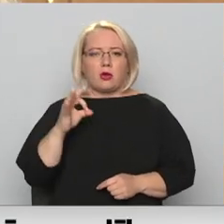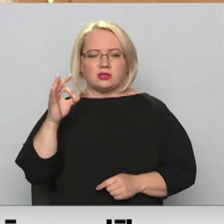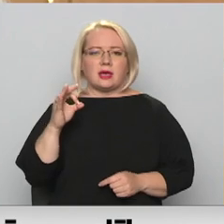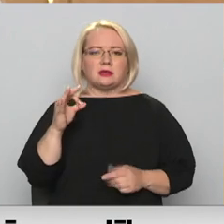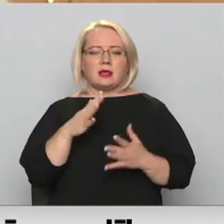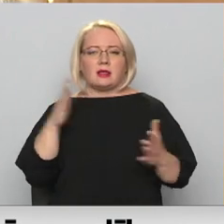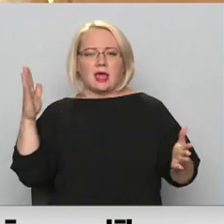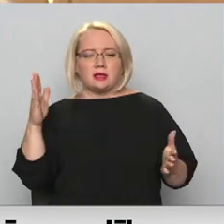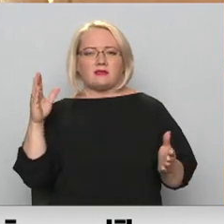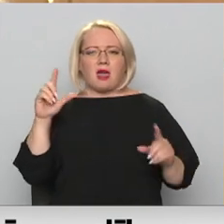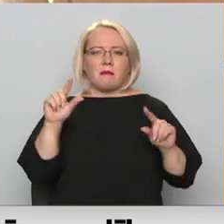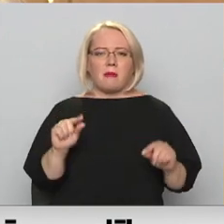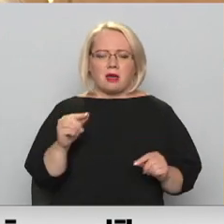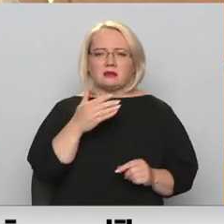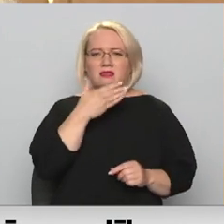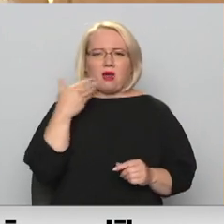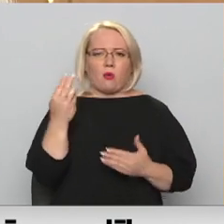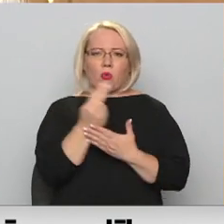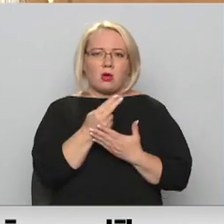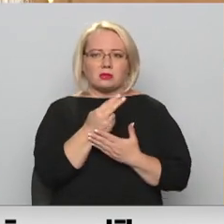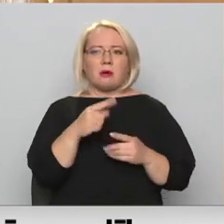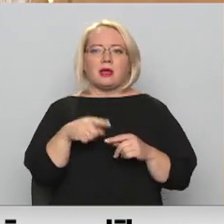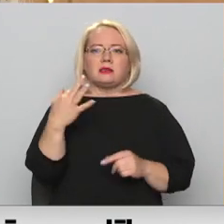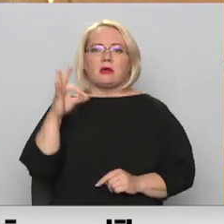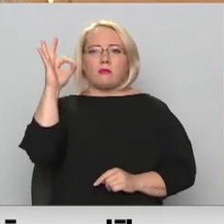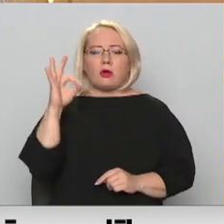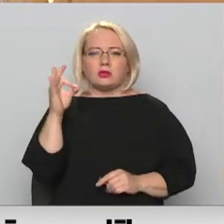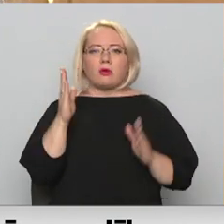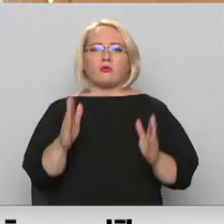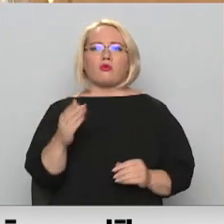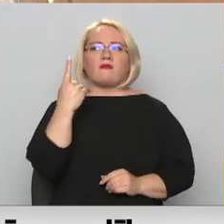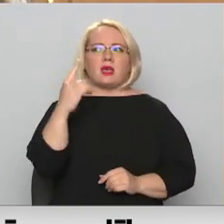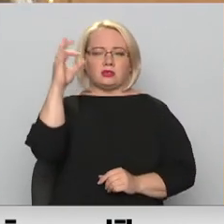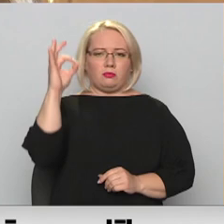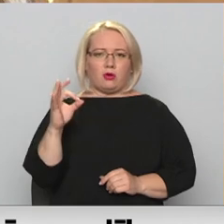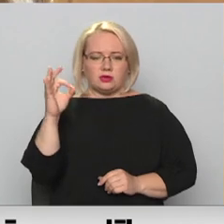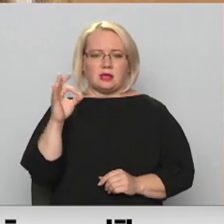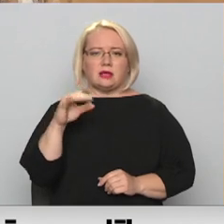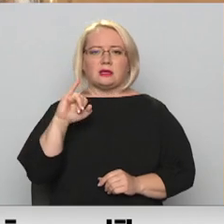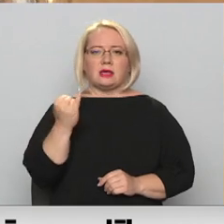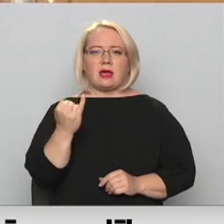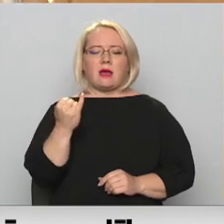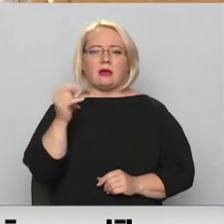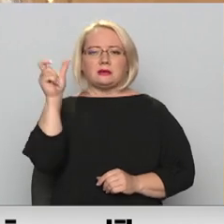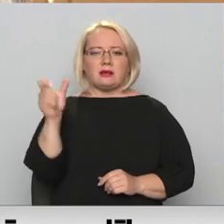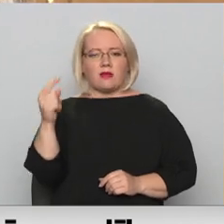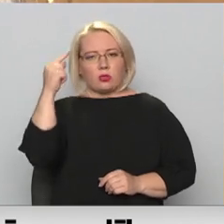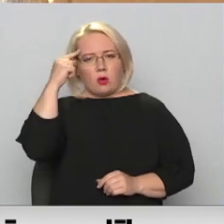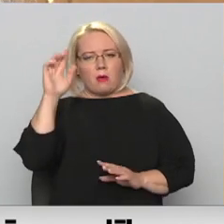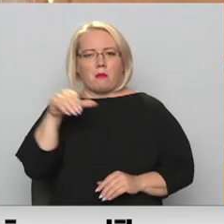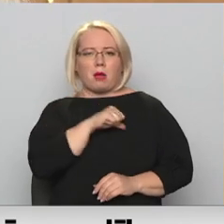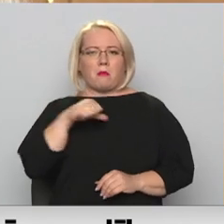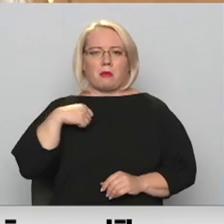masa. Nav nozīme, cik liels procenti bija arī, pat ja tas būtu tikai viens procenti. Ja cilvēks mums atbild, viņš ir domājis par